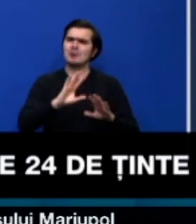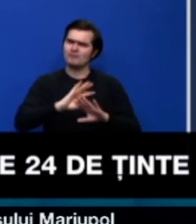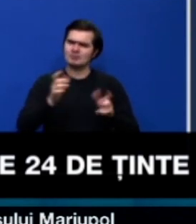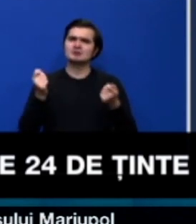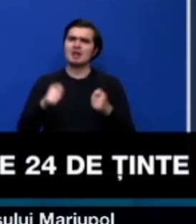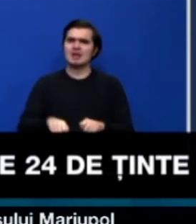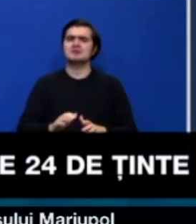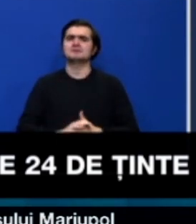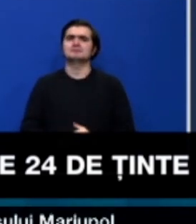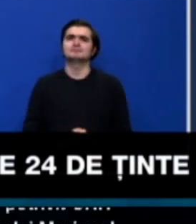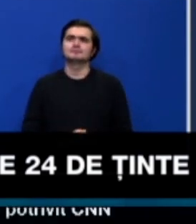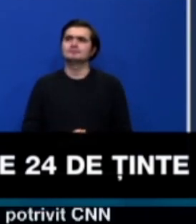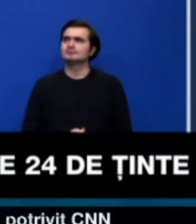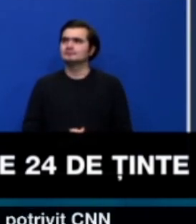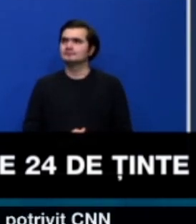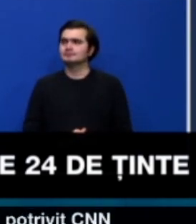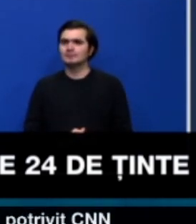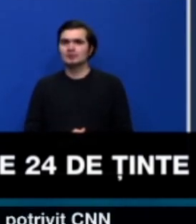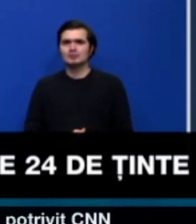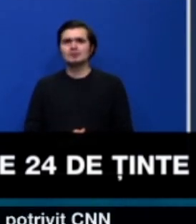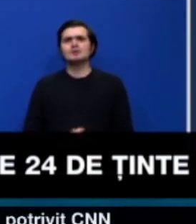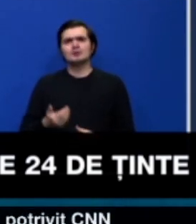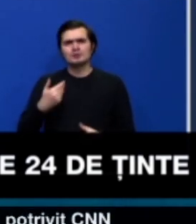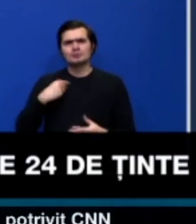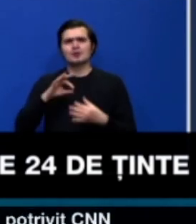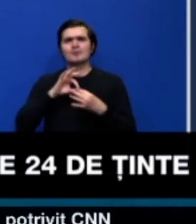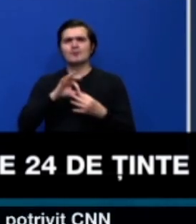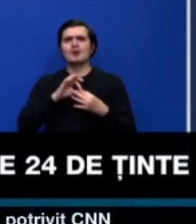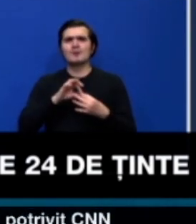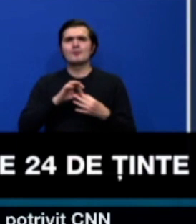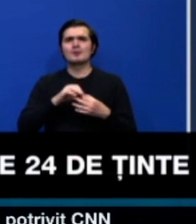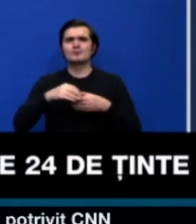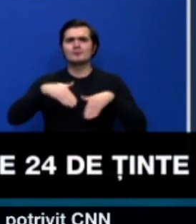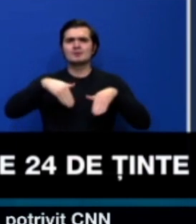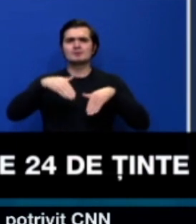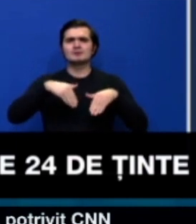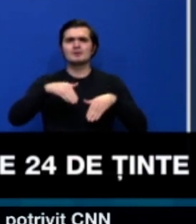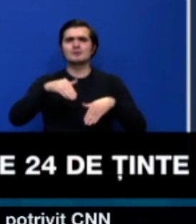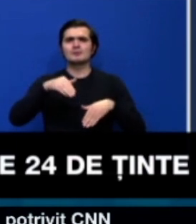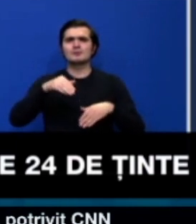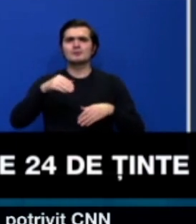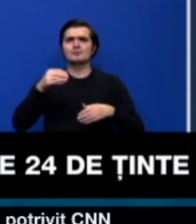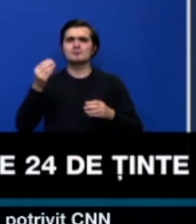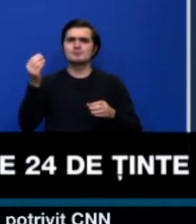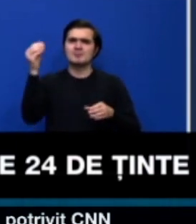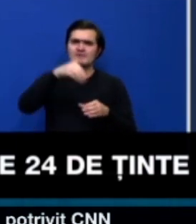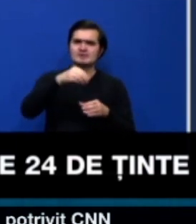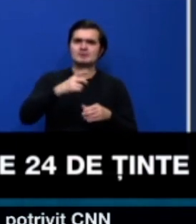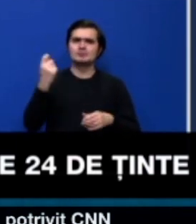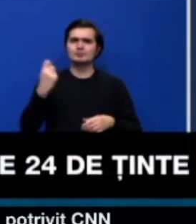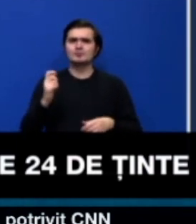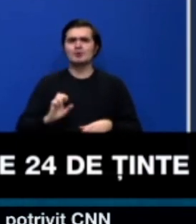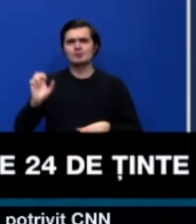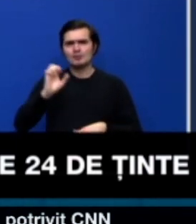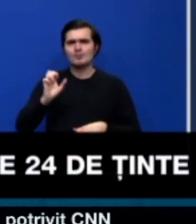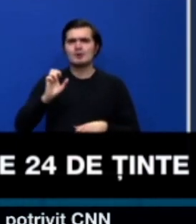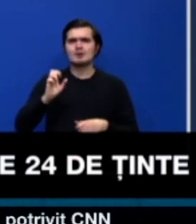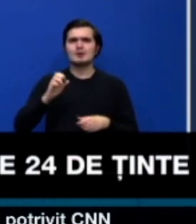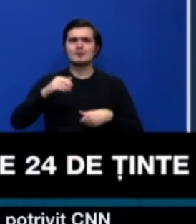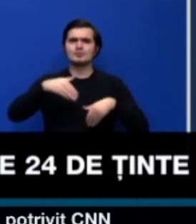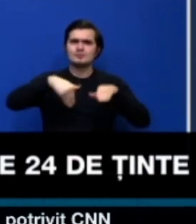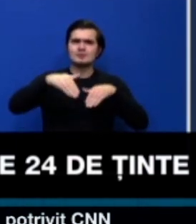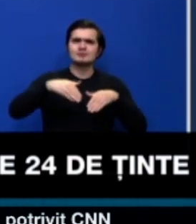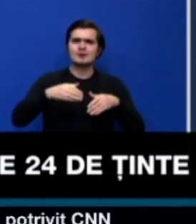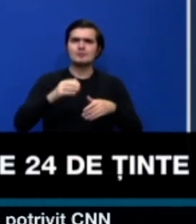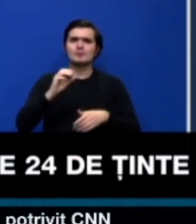Și tot în colaborare cu Ministerul Investiilor și Proiectele Europene, Ministerul Antreprenoriatului, am avut de închis